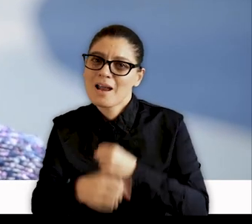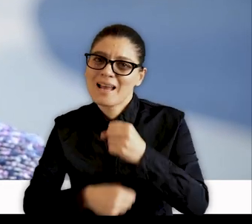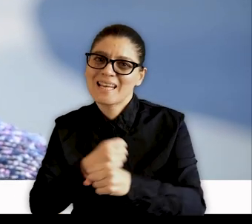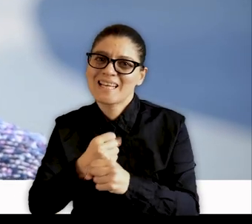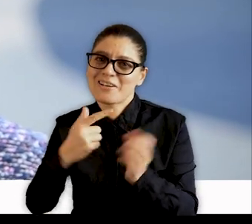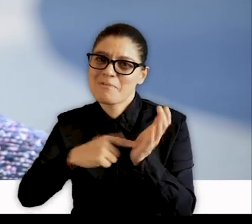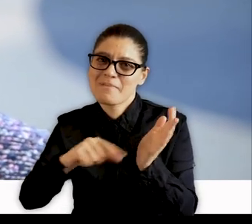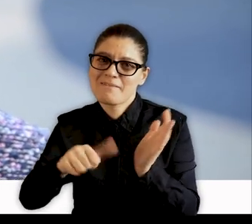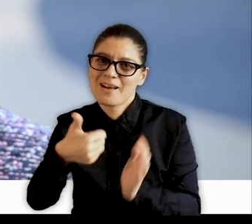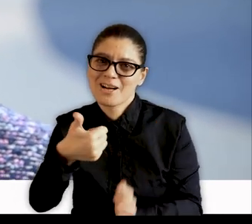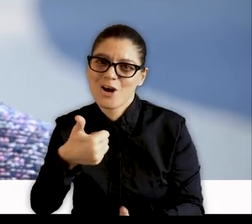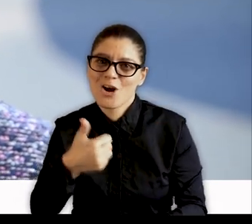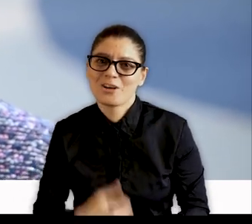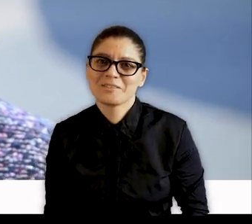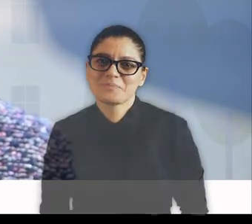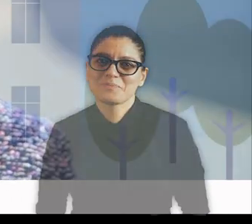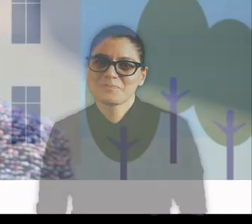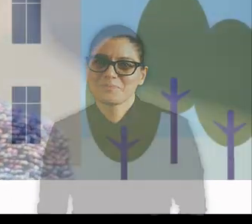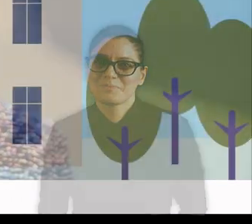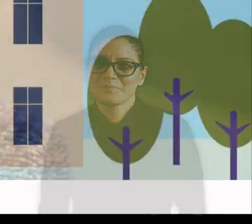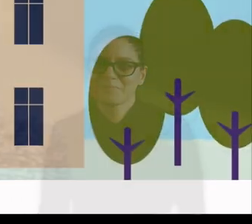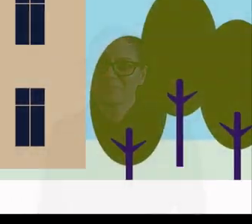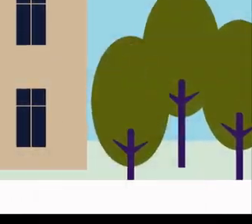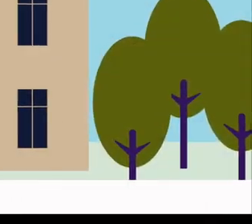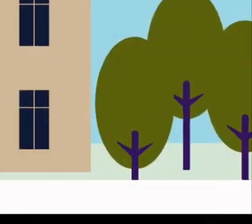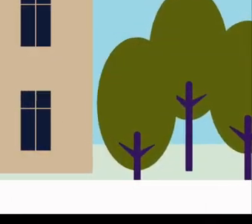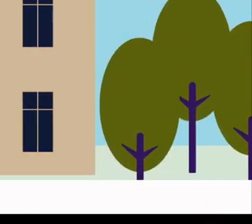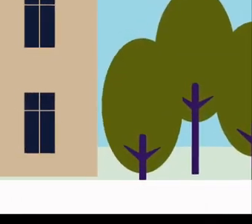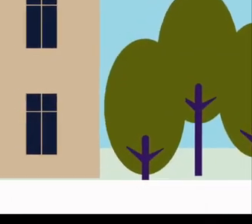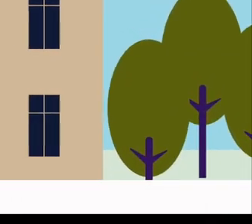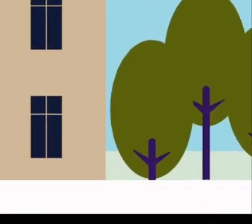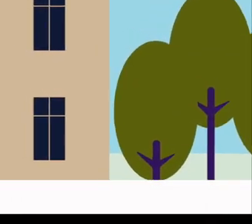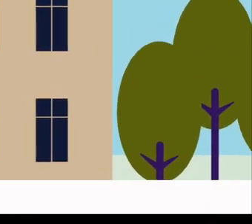souhaite une belle année 2021. Sous